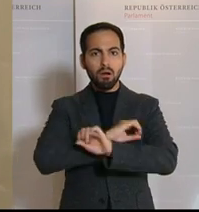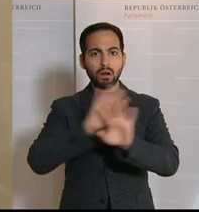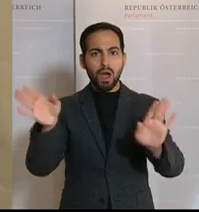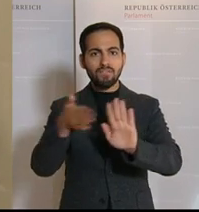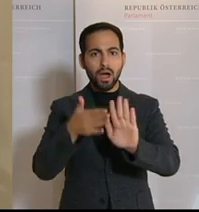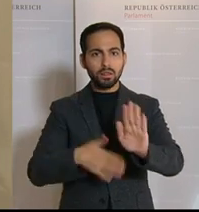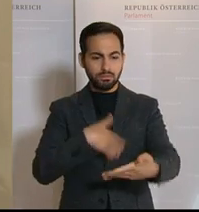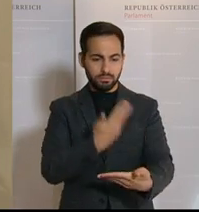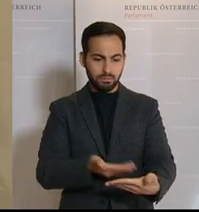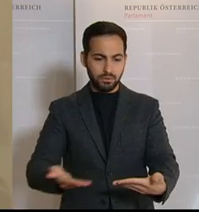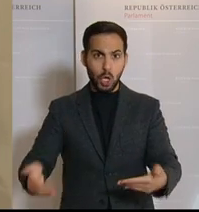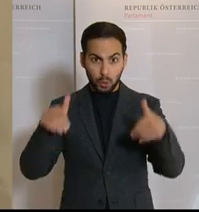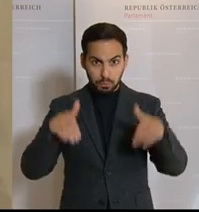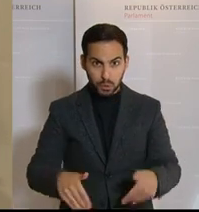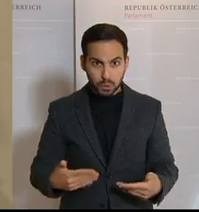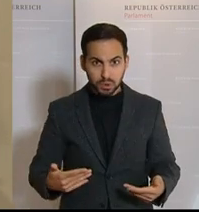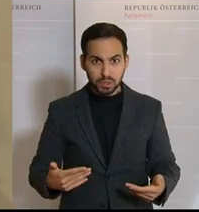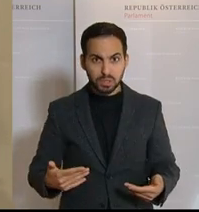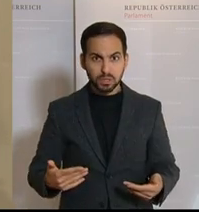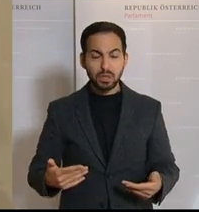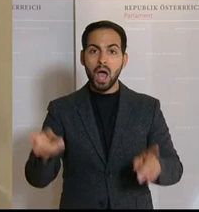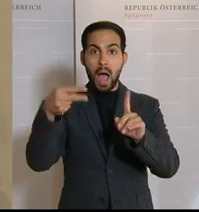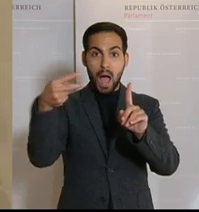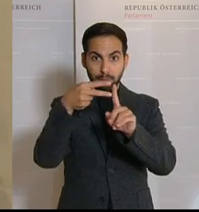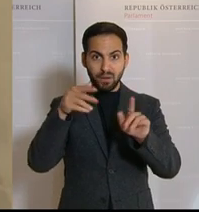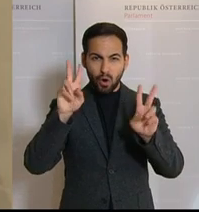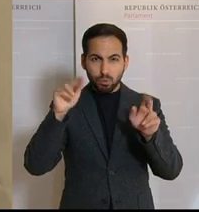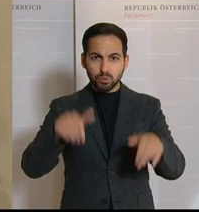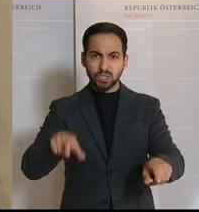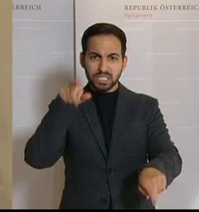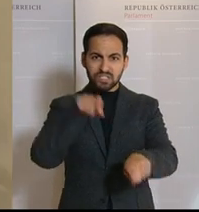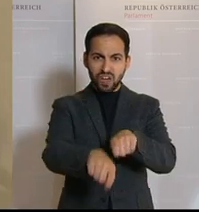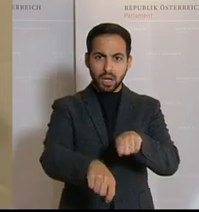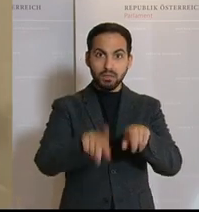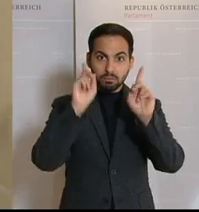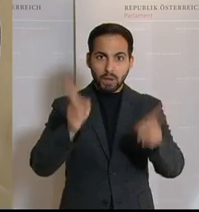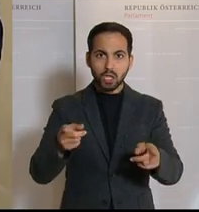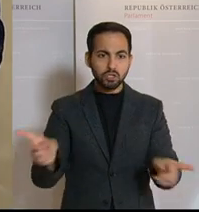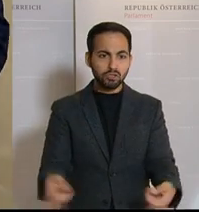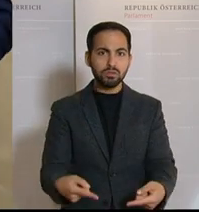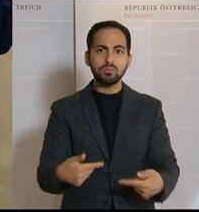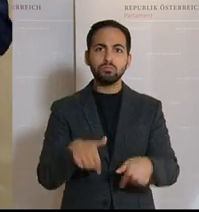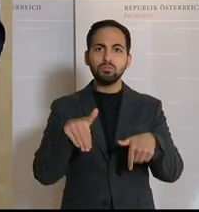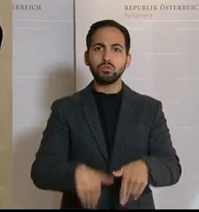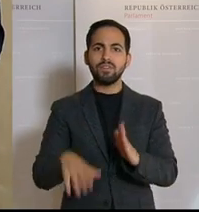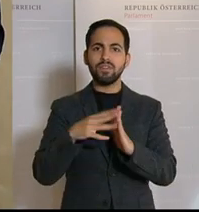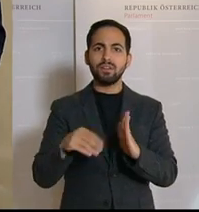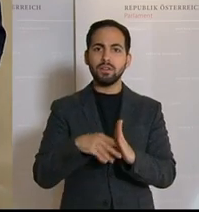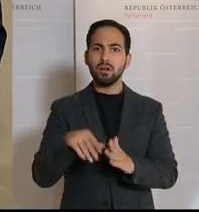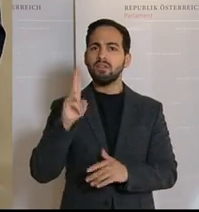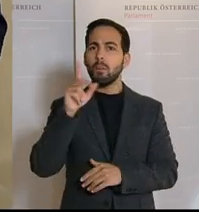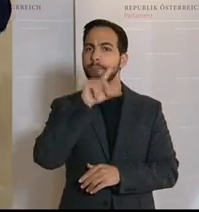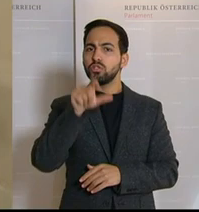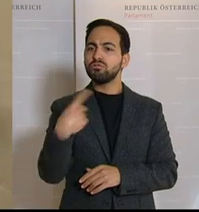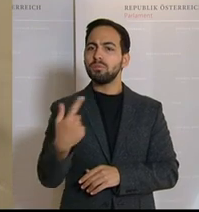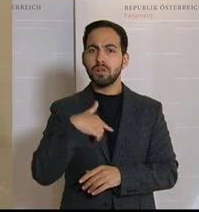es notwendig, bei den Apps, die jetzt im Raum stehen, muss man Menschen zwingen, dass sie eine App verwenden? Oder sagt man, die Menschen sind vielleicht intelligent genug, dass sie das selber